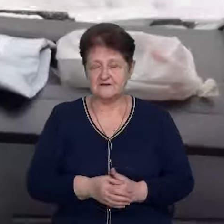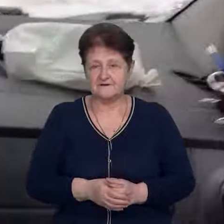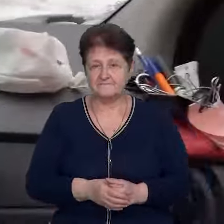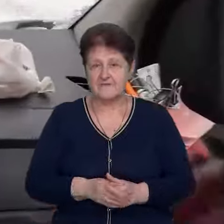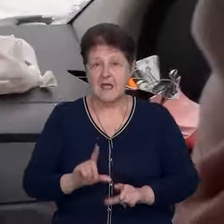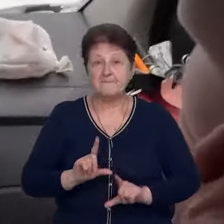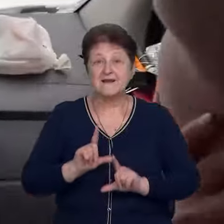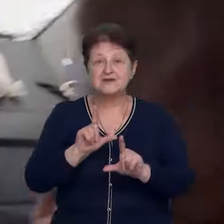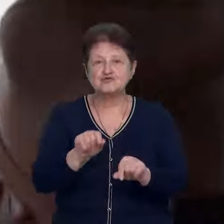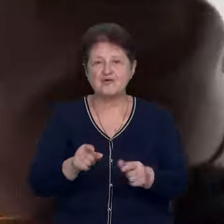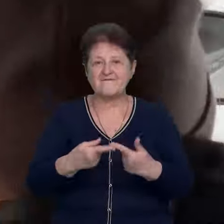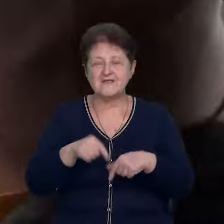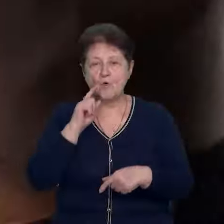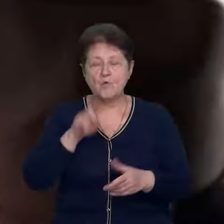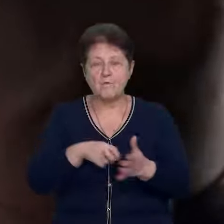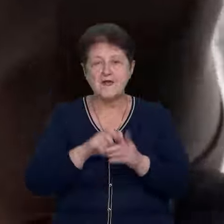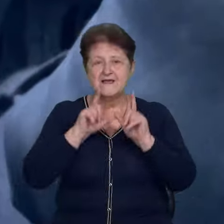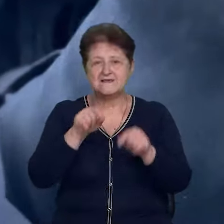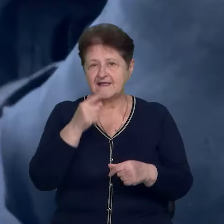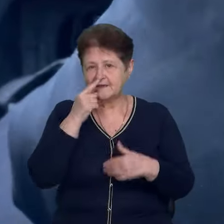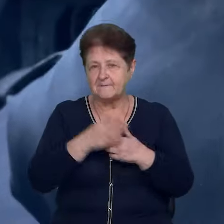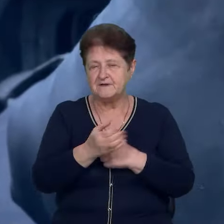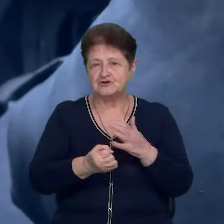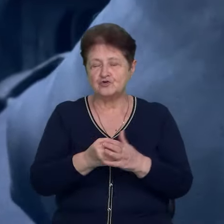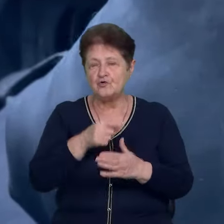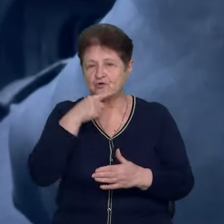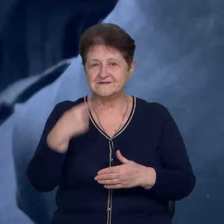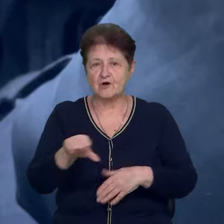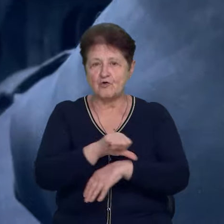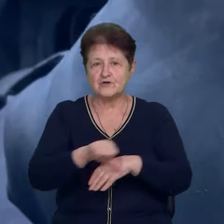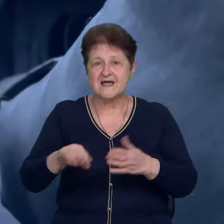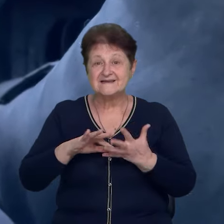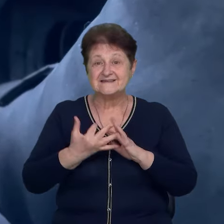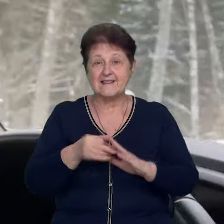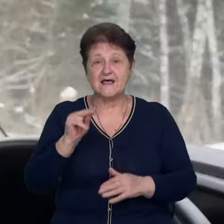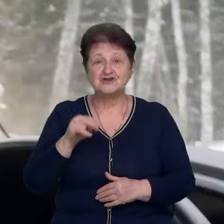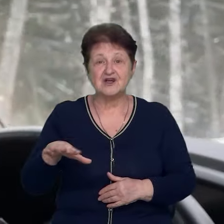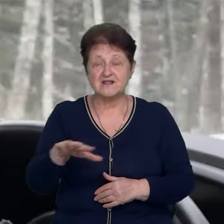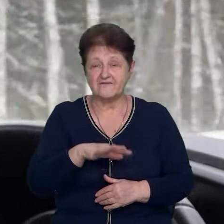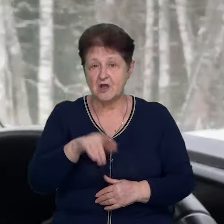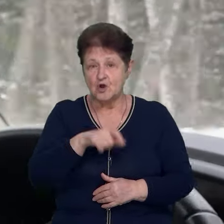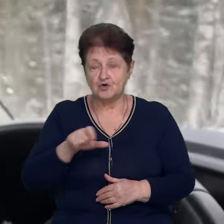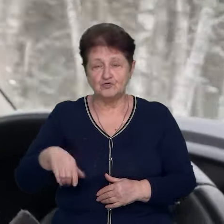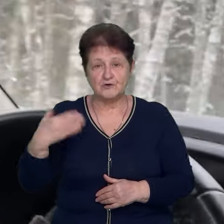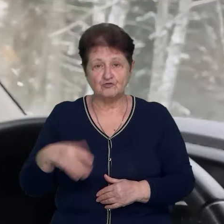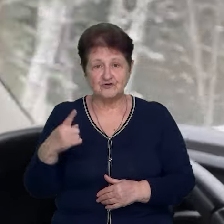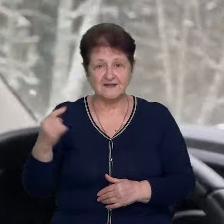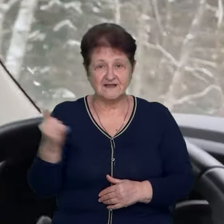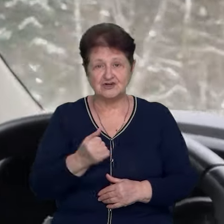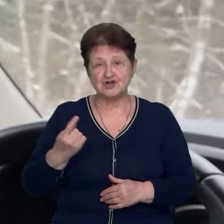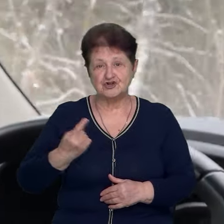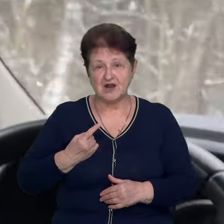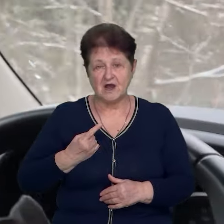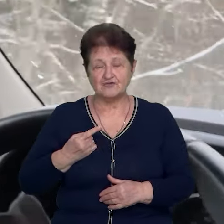Пересувне відділення «Укрпошти» їде в найближчі до російського кордону села Чернігівщини. Люди вже тиждень